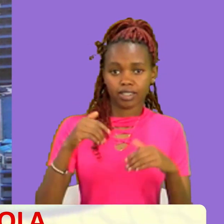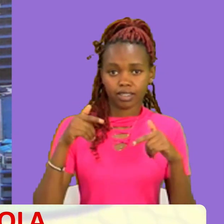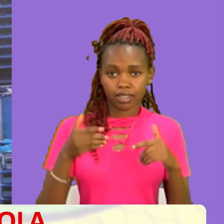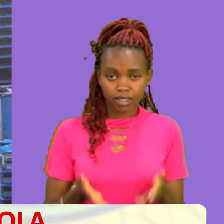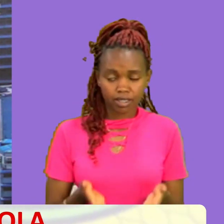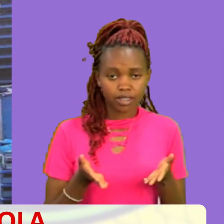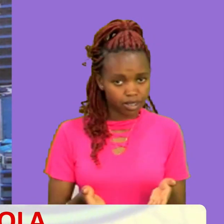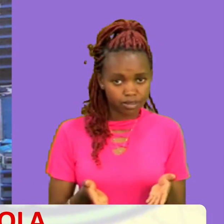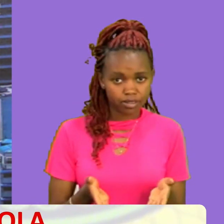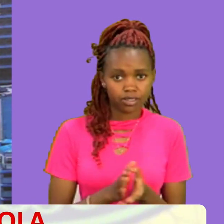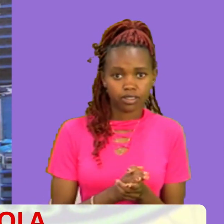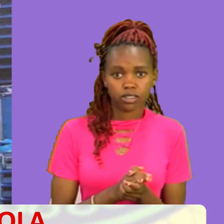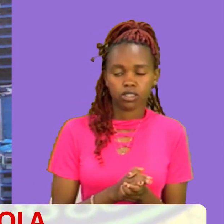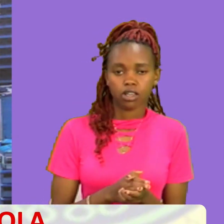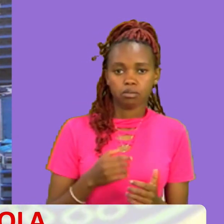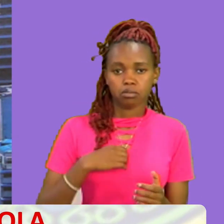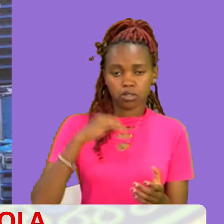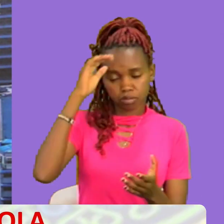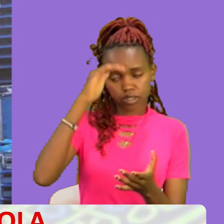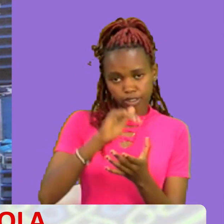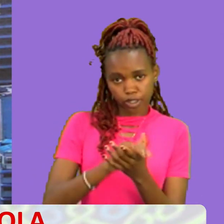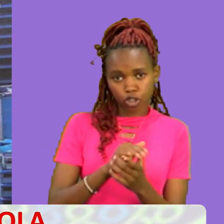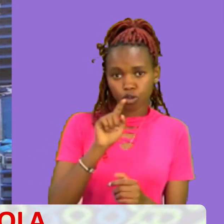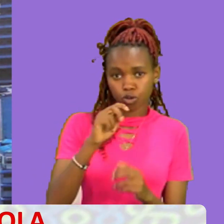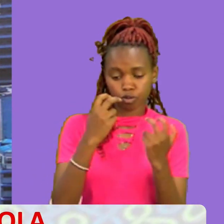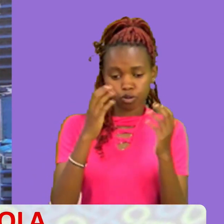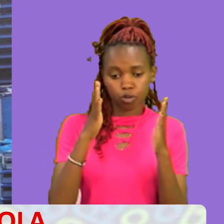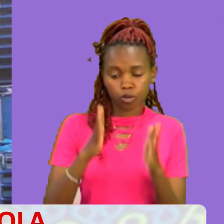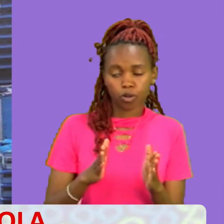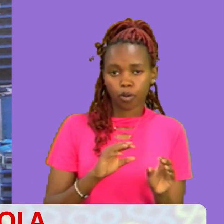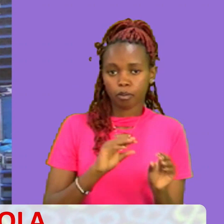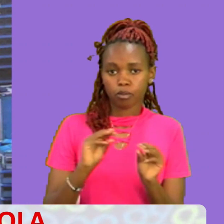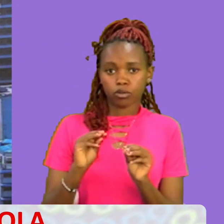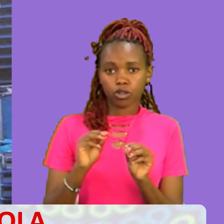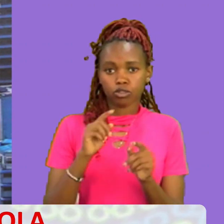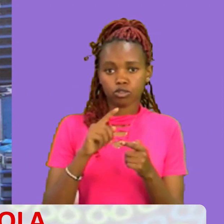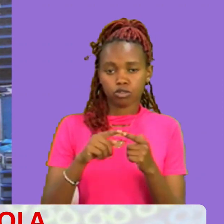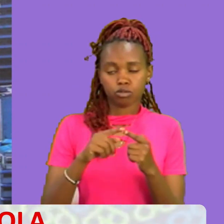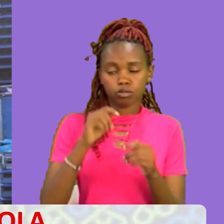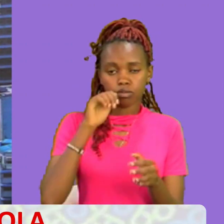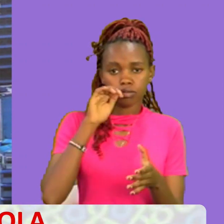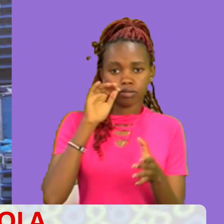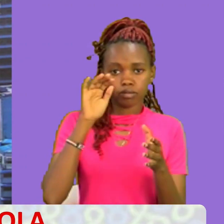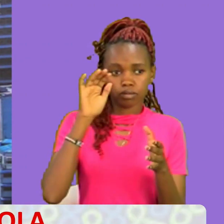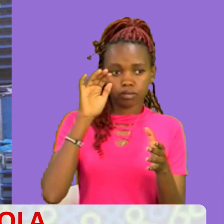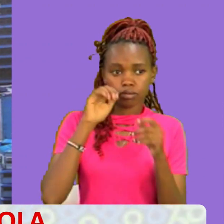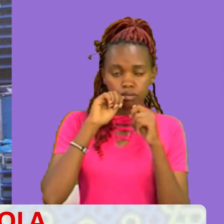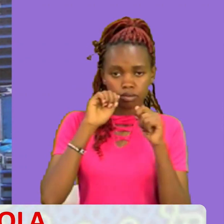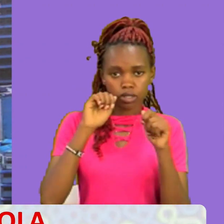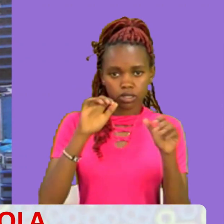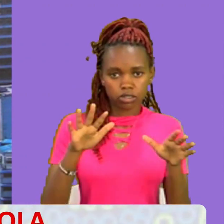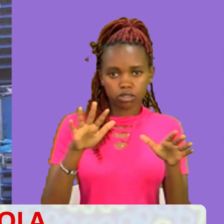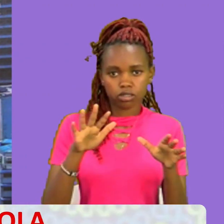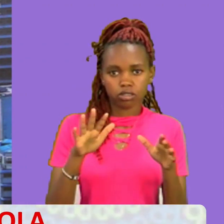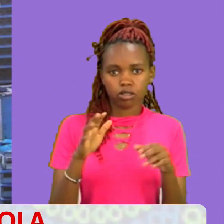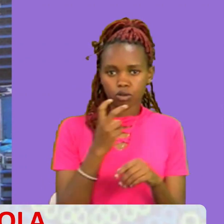tumekuwekenda ni ya studio Na inamini ya kwamba Wewe ambona intazama Utaenda kubarikiwa zaidi Na kumbuka pia Unapo tutazama pakatika